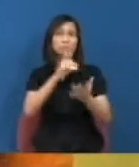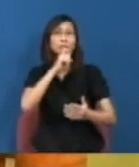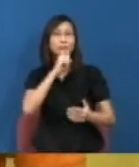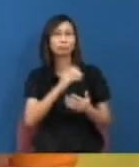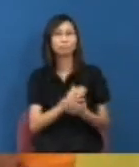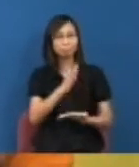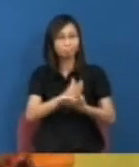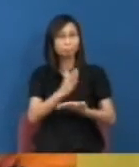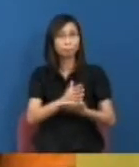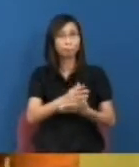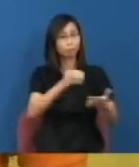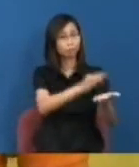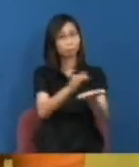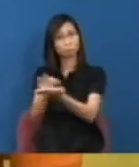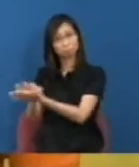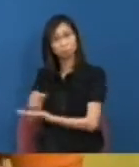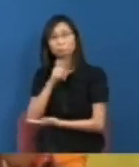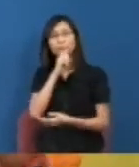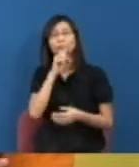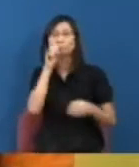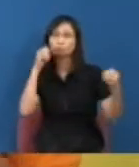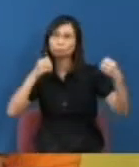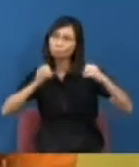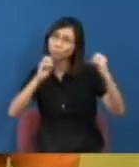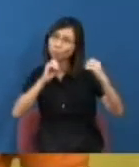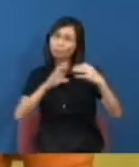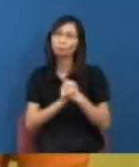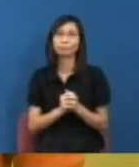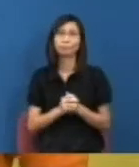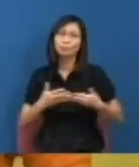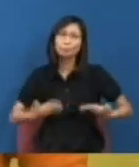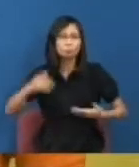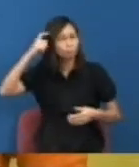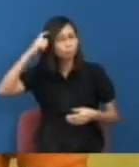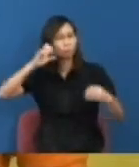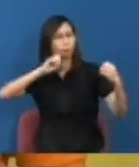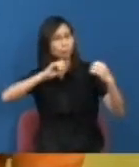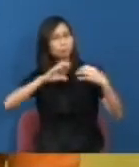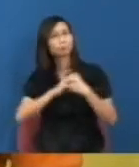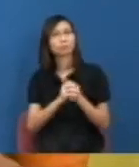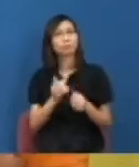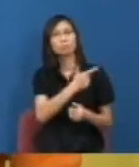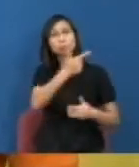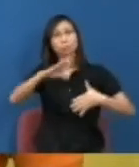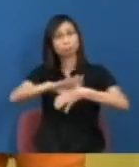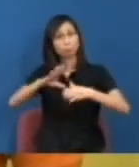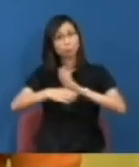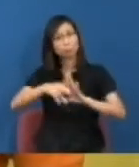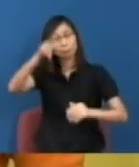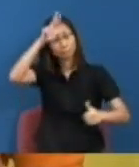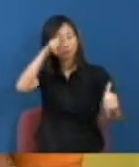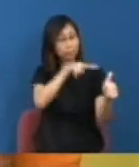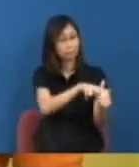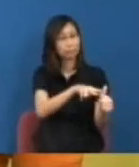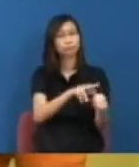過反而我想今天講一從整個事件裡面就是有很多的一些文化政治或者